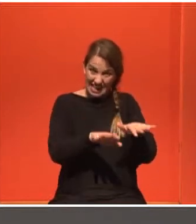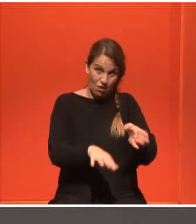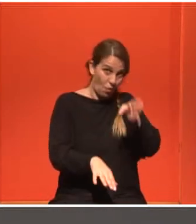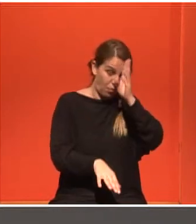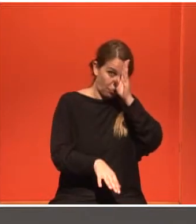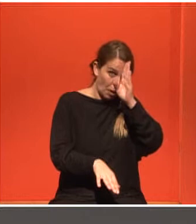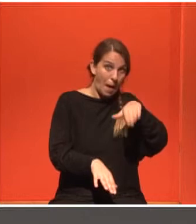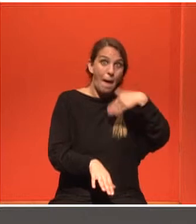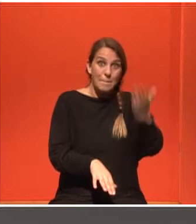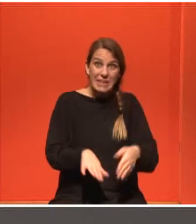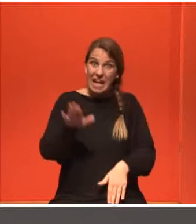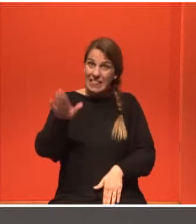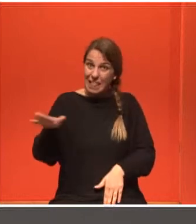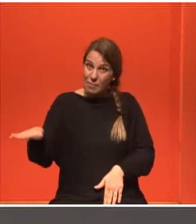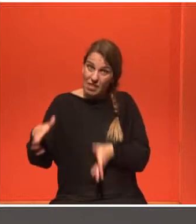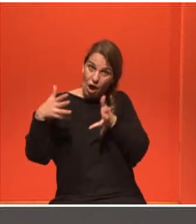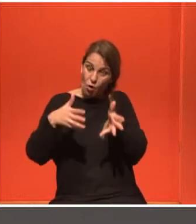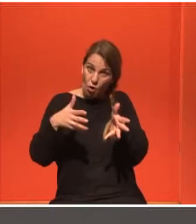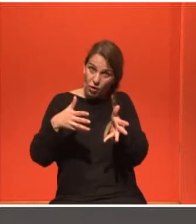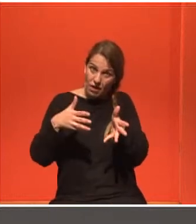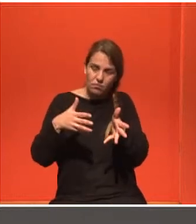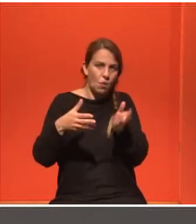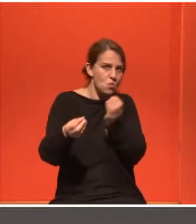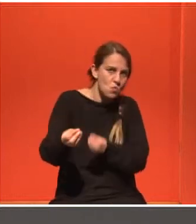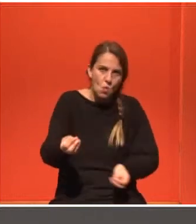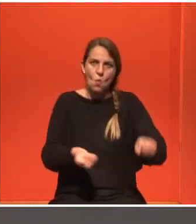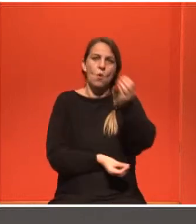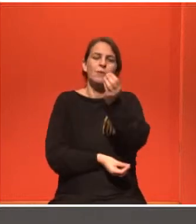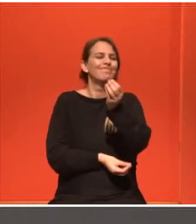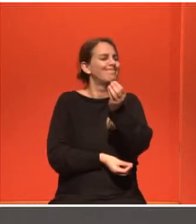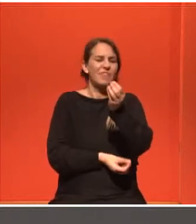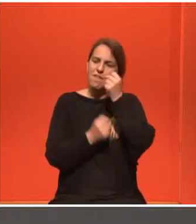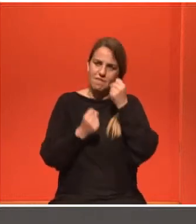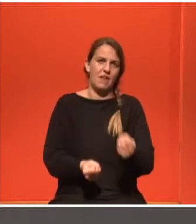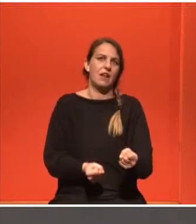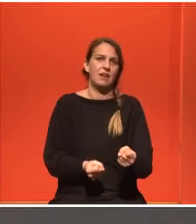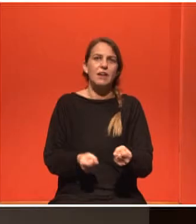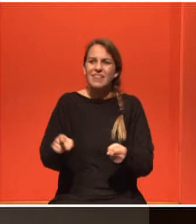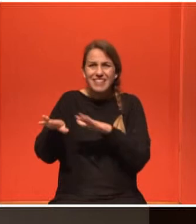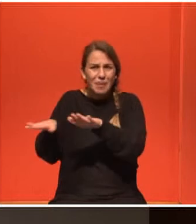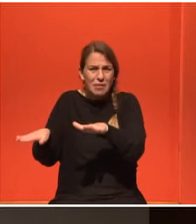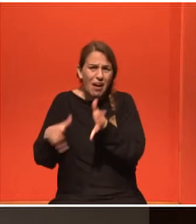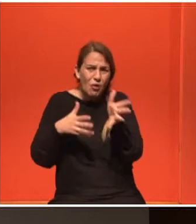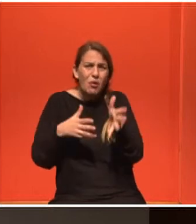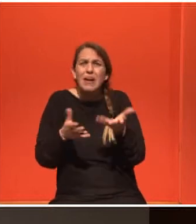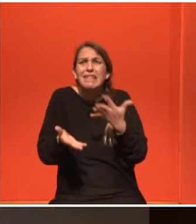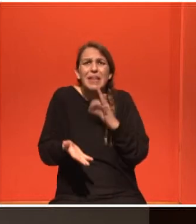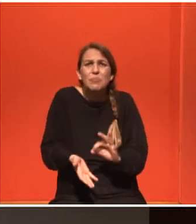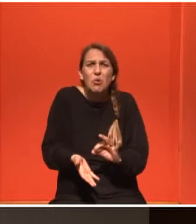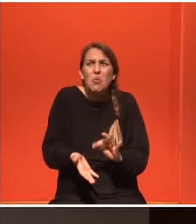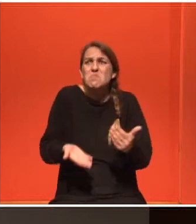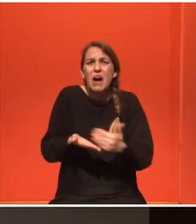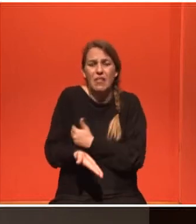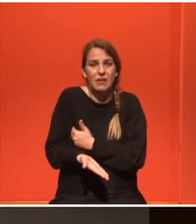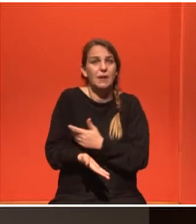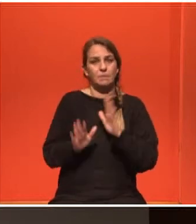κοινωνικά αυτό την κατακραυγή άνευ λόγου. Συγγνώμη. Είχα δίπλα μου αμέτρητους ανθρώπους, συναθλητές